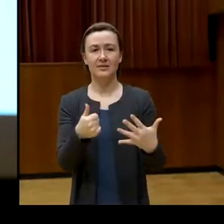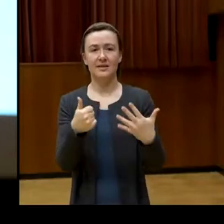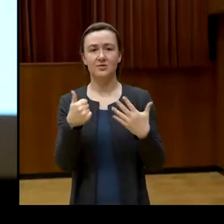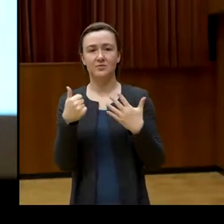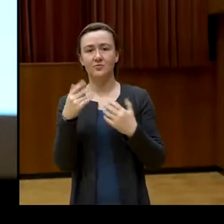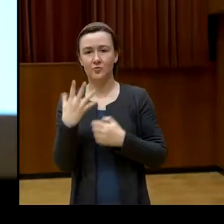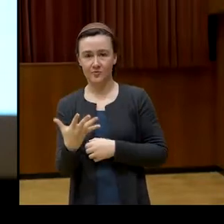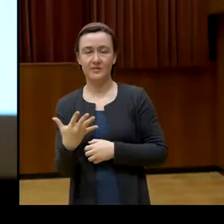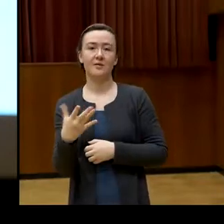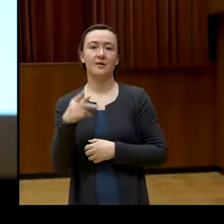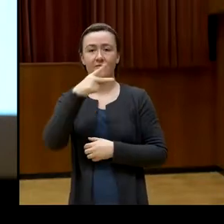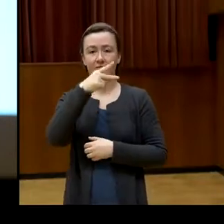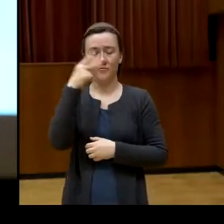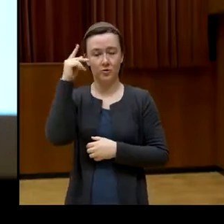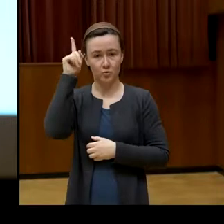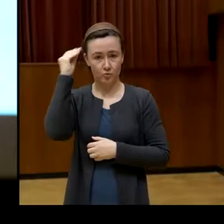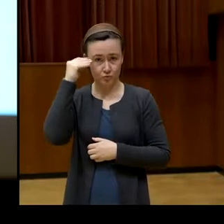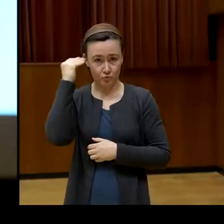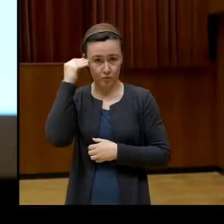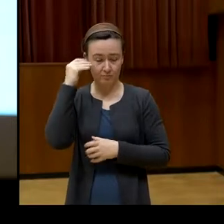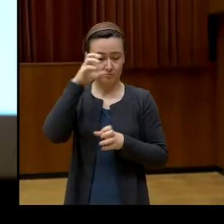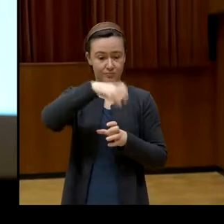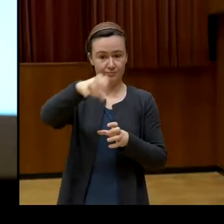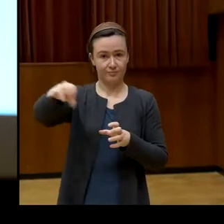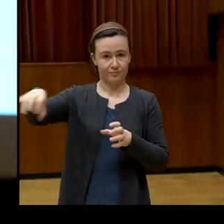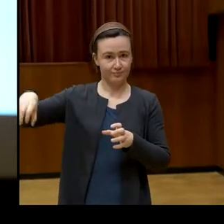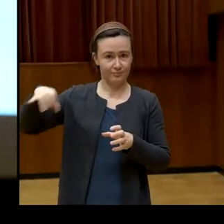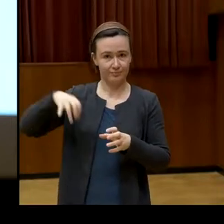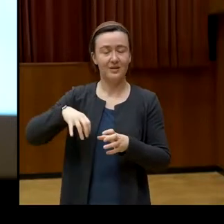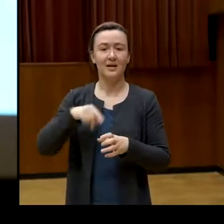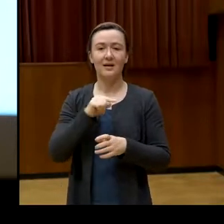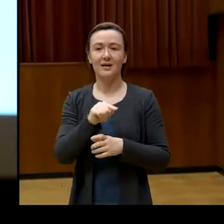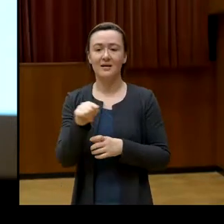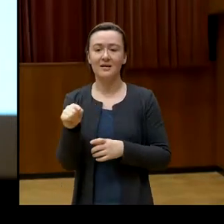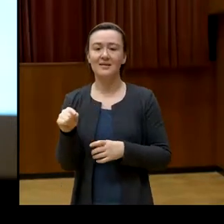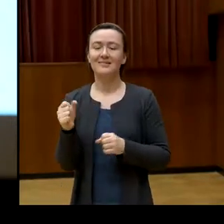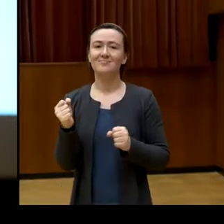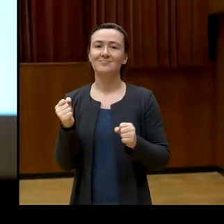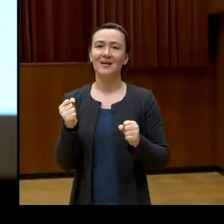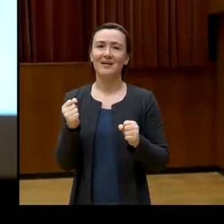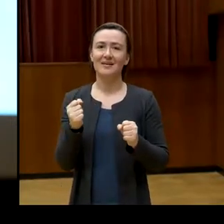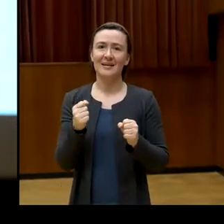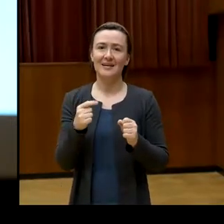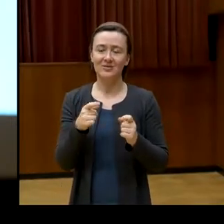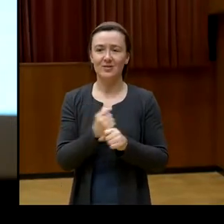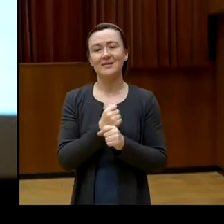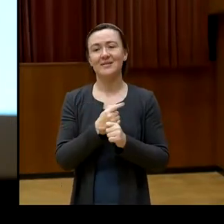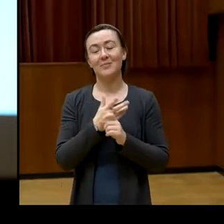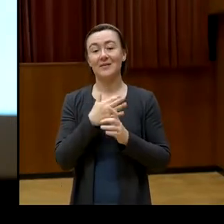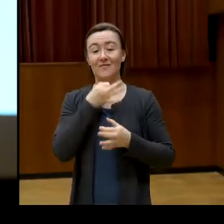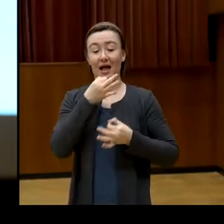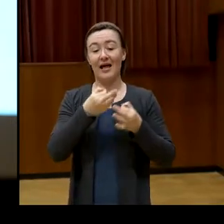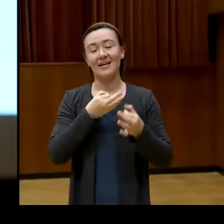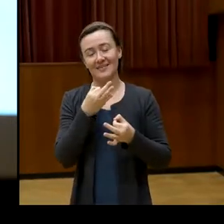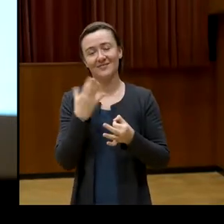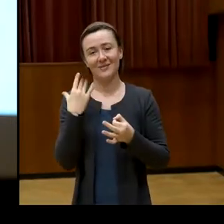Österreich, sind die Fragen natürlich dann doch noch ein wenig anders gelagert.